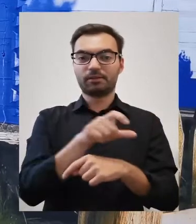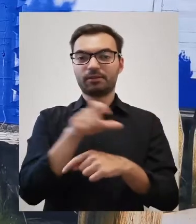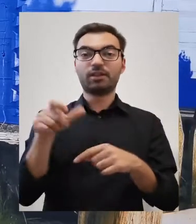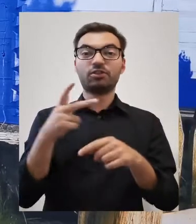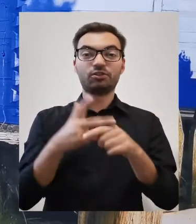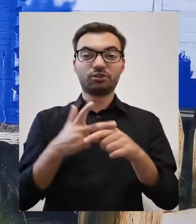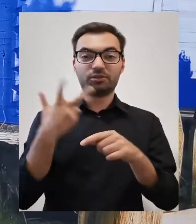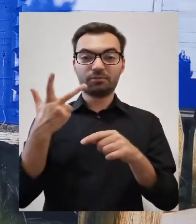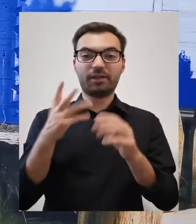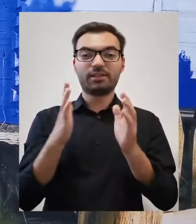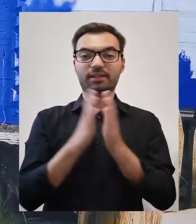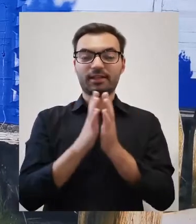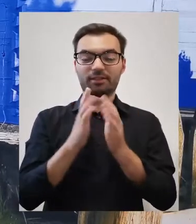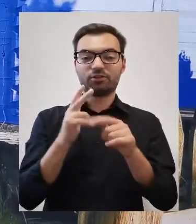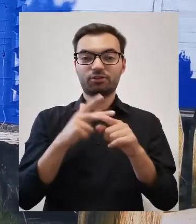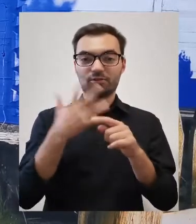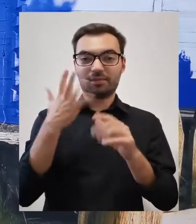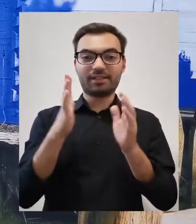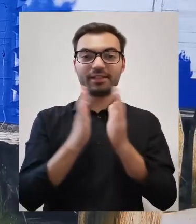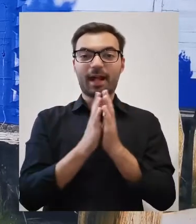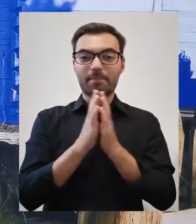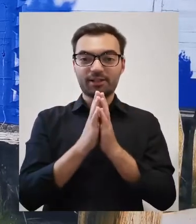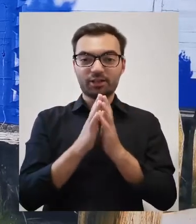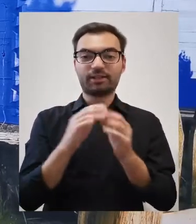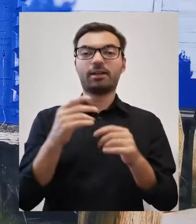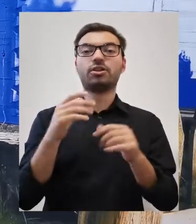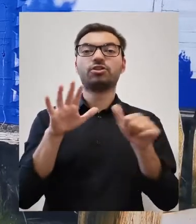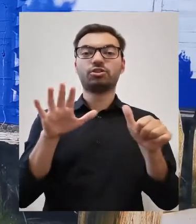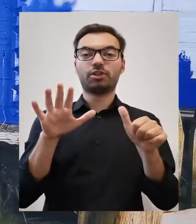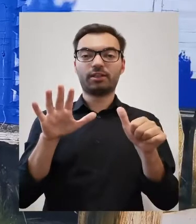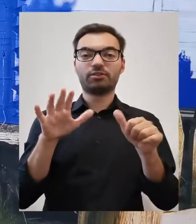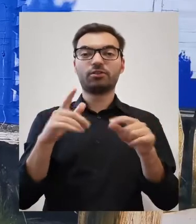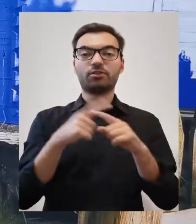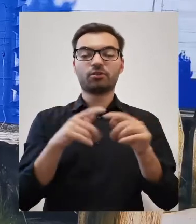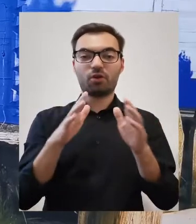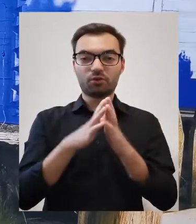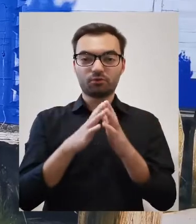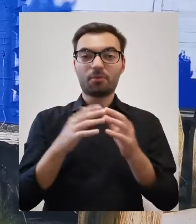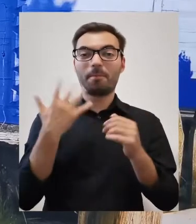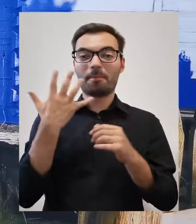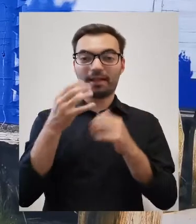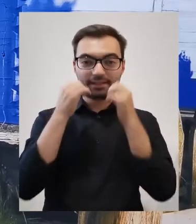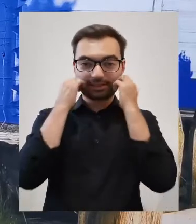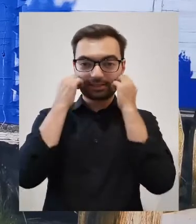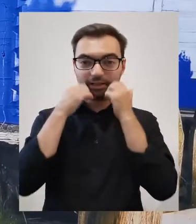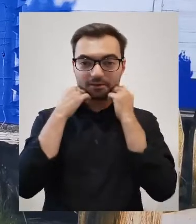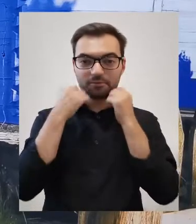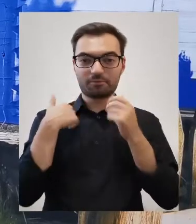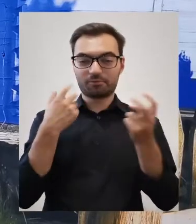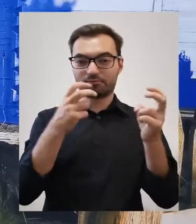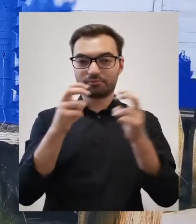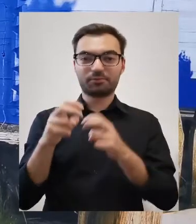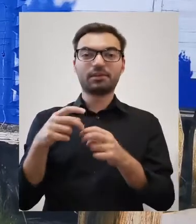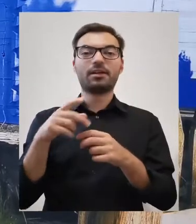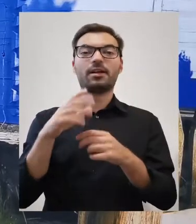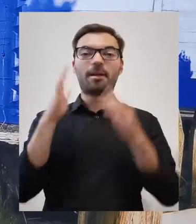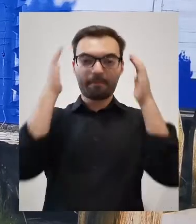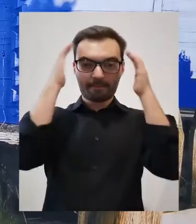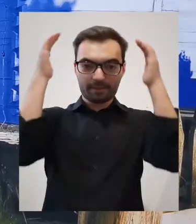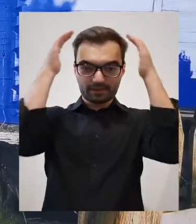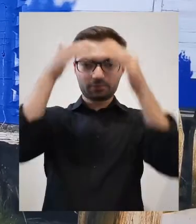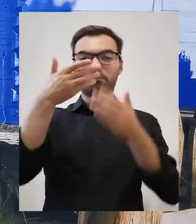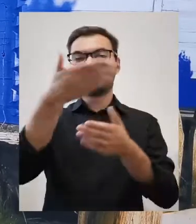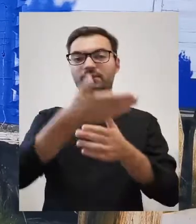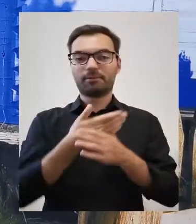35 kaplic, 6 kościołów i 5 klasztorów, do których biskup Wierzbowski